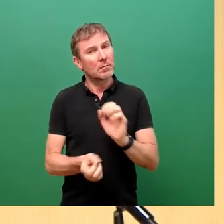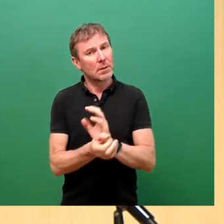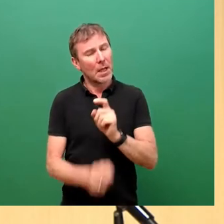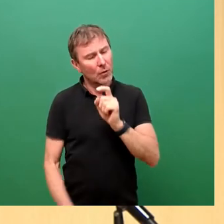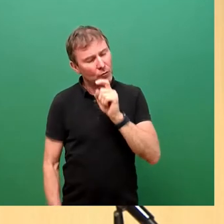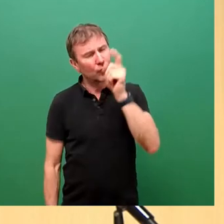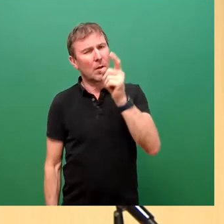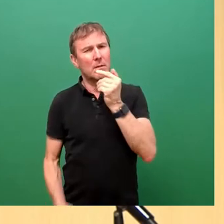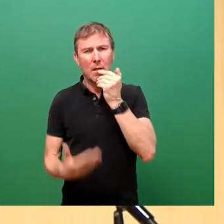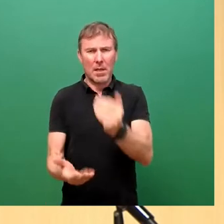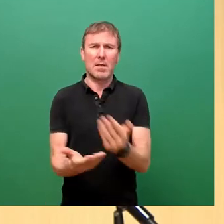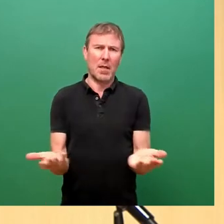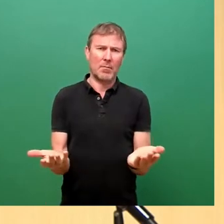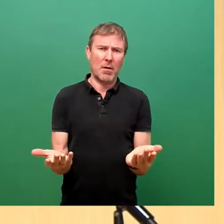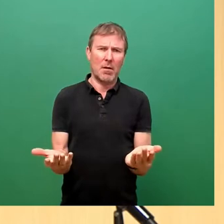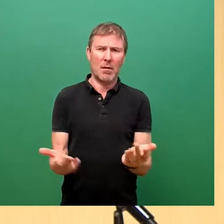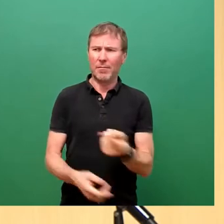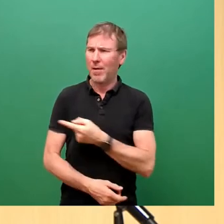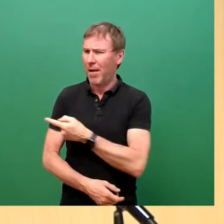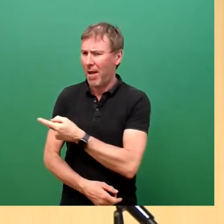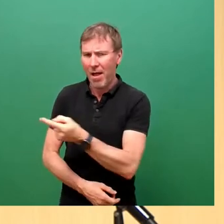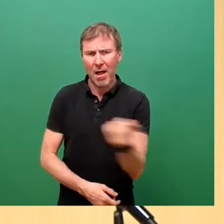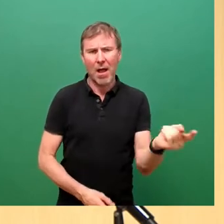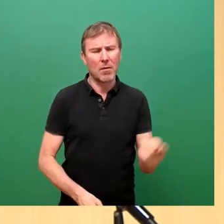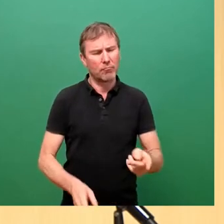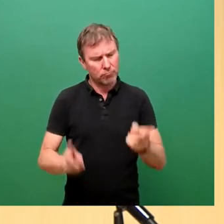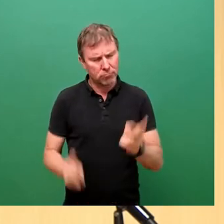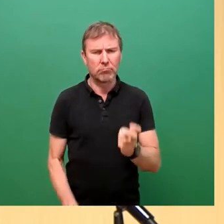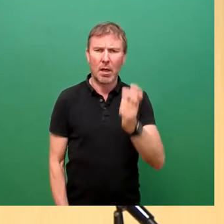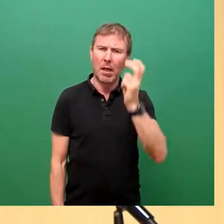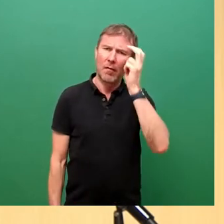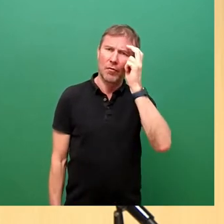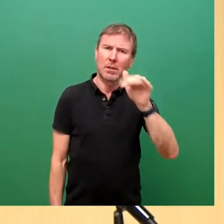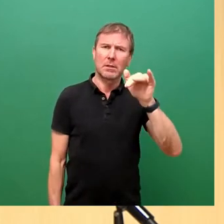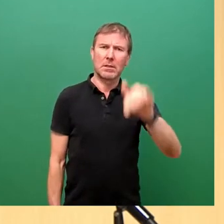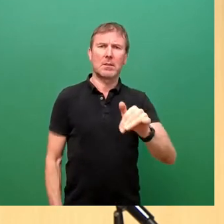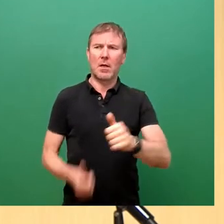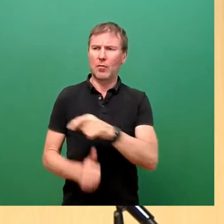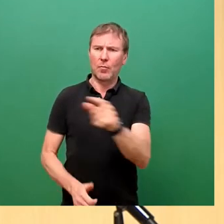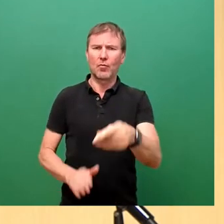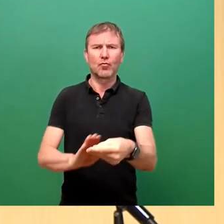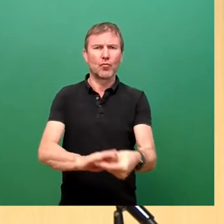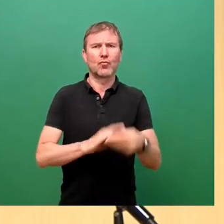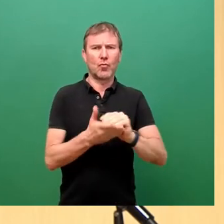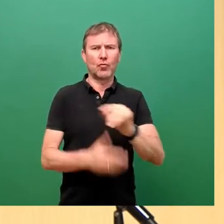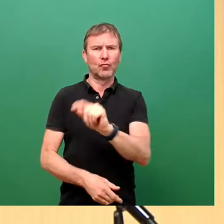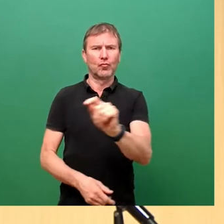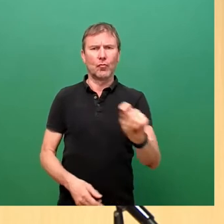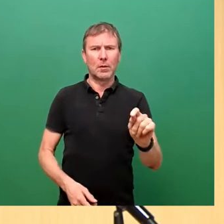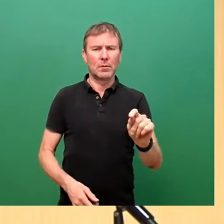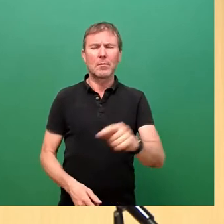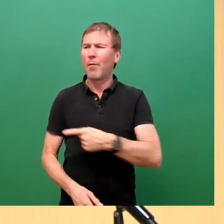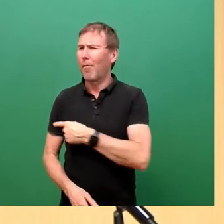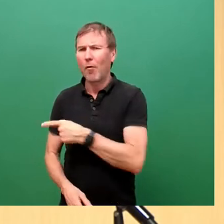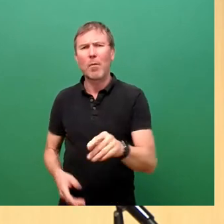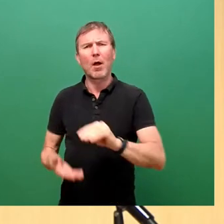für das große Verständnis der betroffenen Sportler und die Unterstützung aus den Schulen. Überall organisieren Schülerinnen